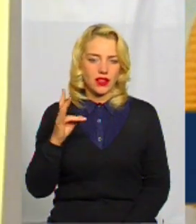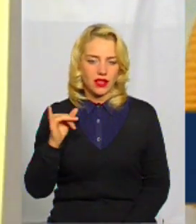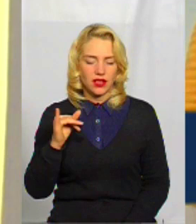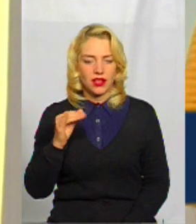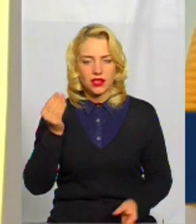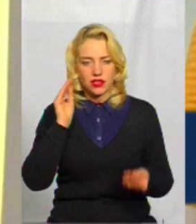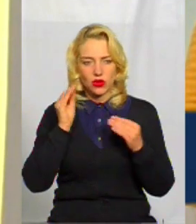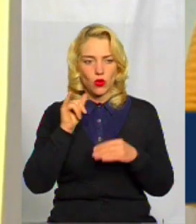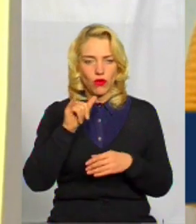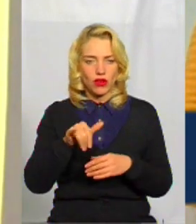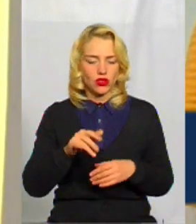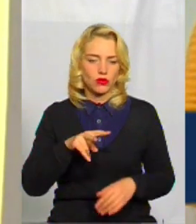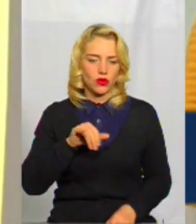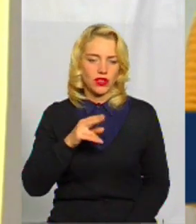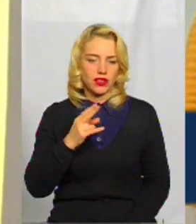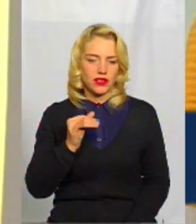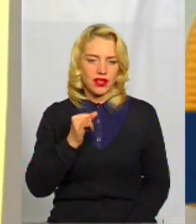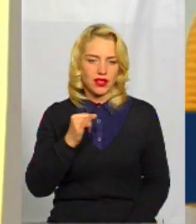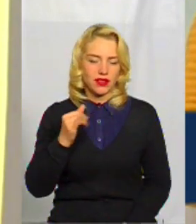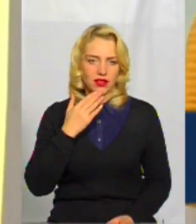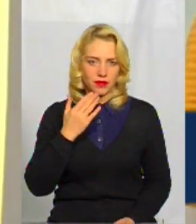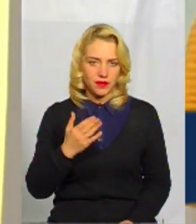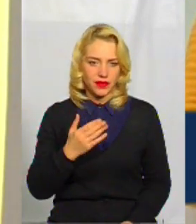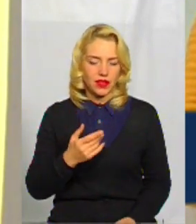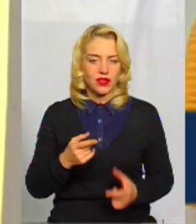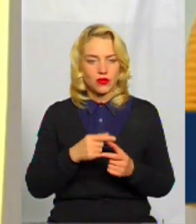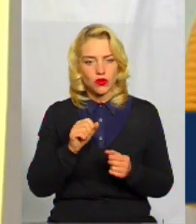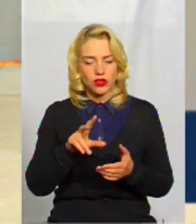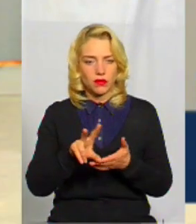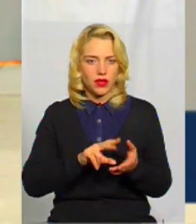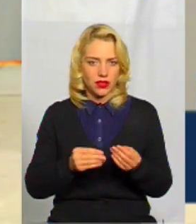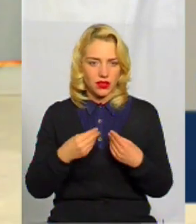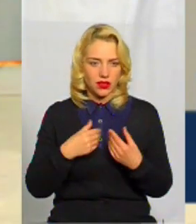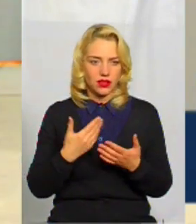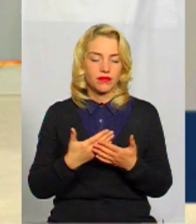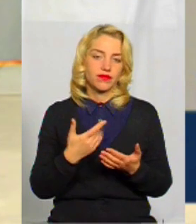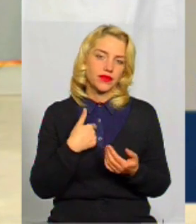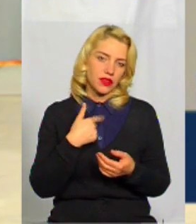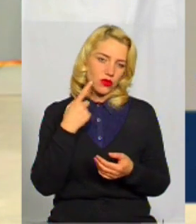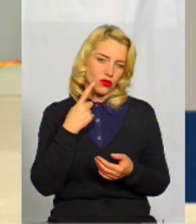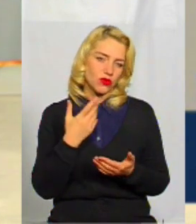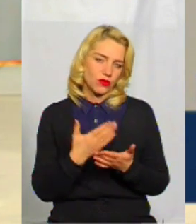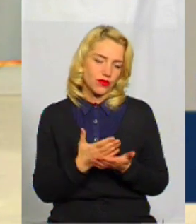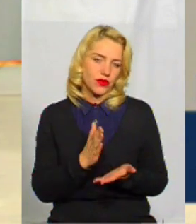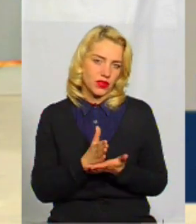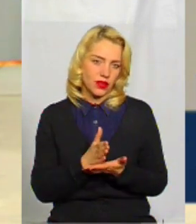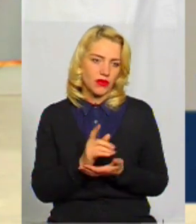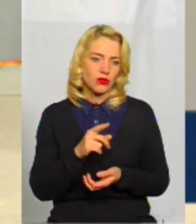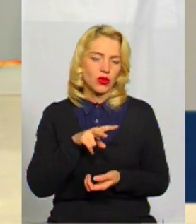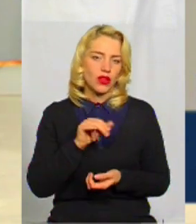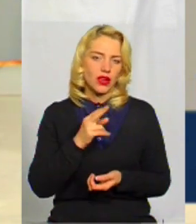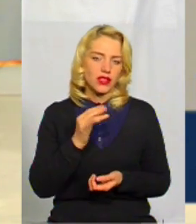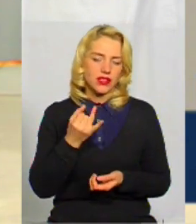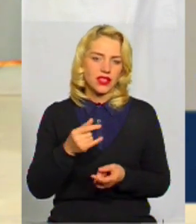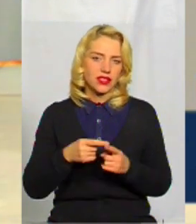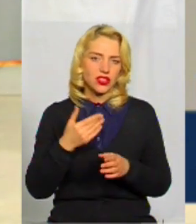саме у вашому ліцеї? Чи можете називати якісь приклади? Ну, напевне, існують, я так думаю. Тому що ліцей – це